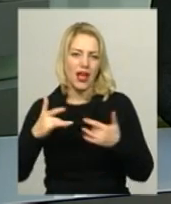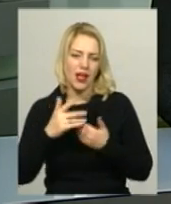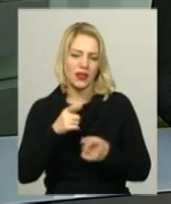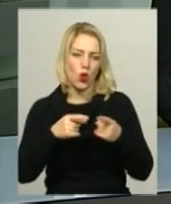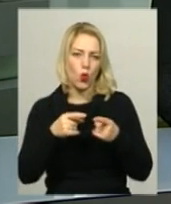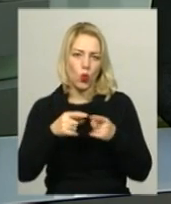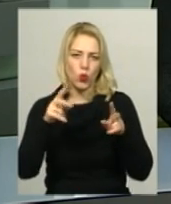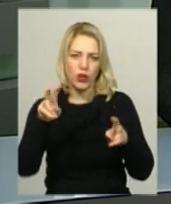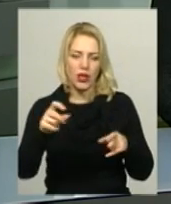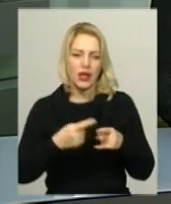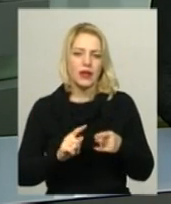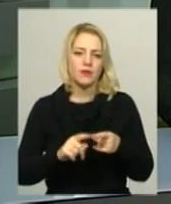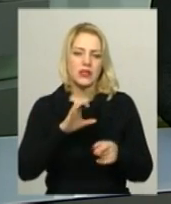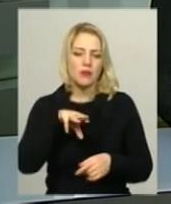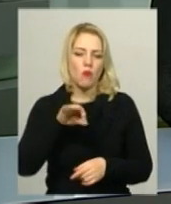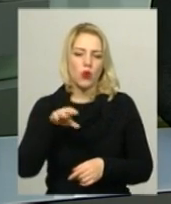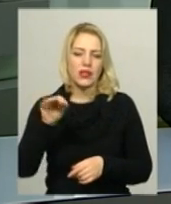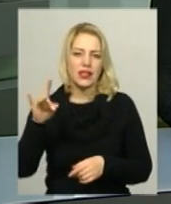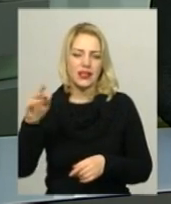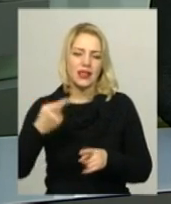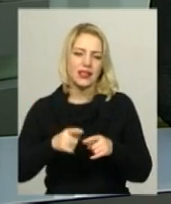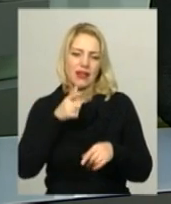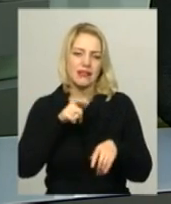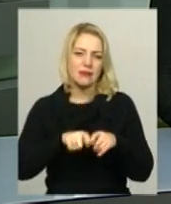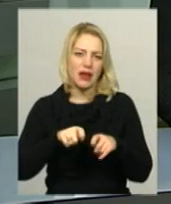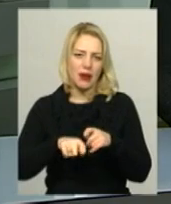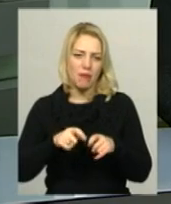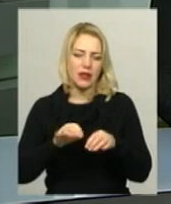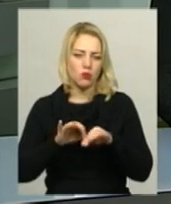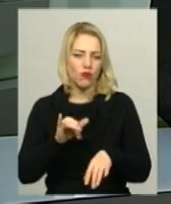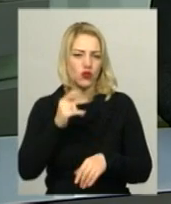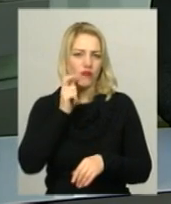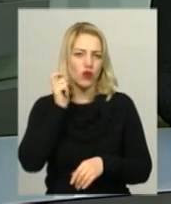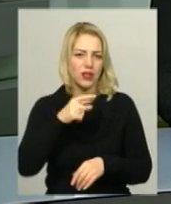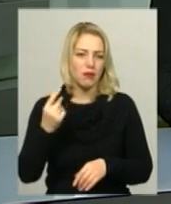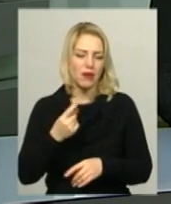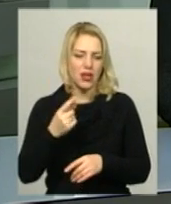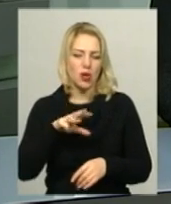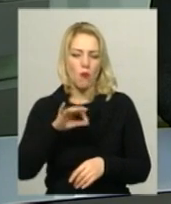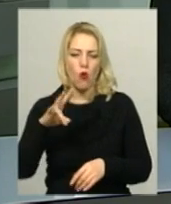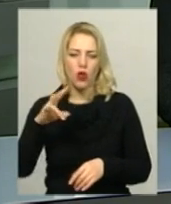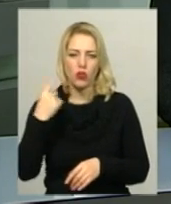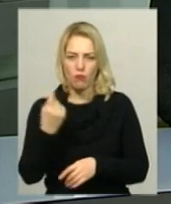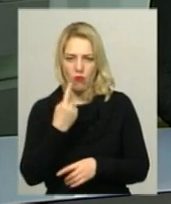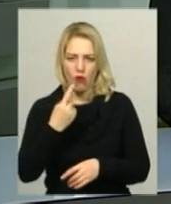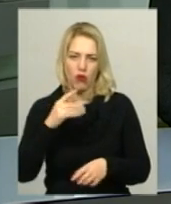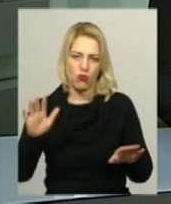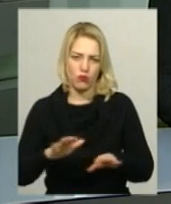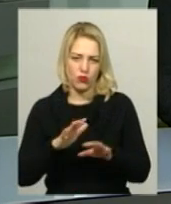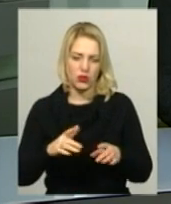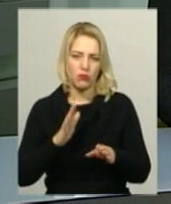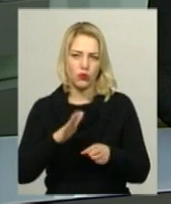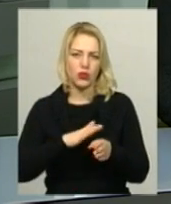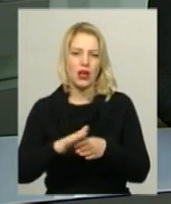ідея та виконавця Володимира Смотрителя, подібний експеримент проводиться в Україні вперше. Мономюзикал відбудеться у Хмельницькому обласному